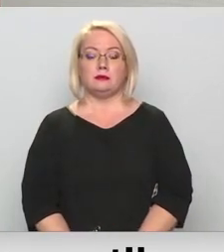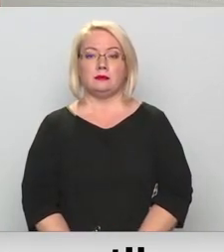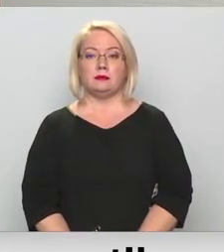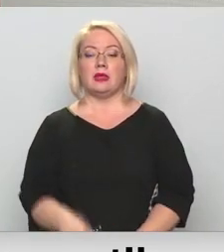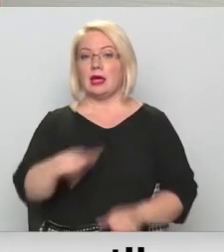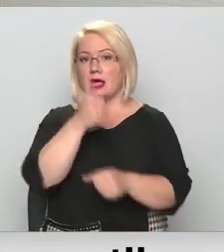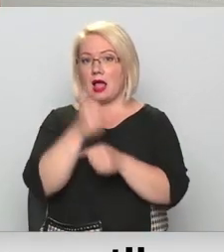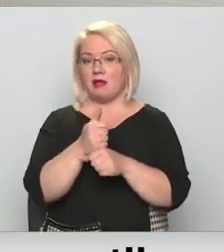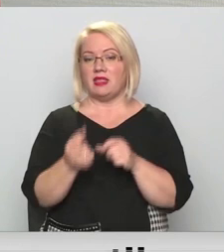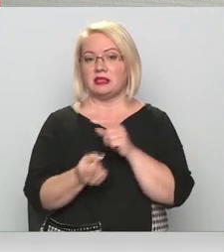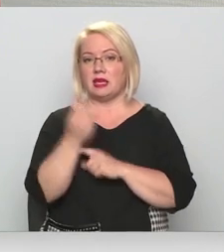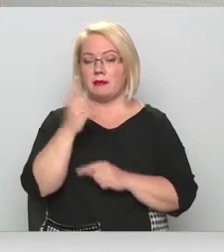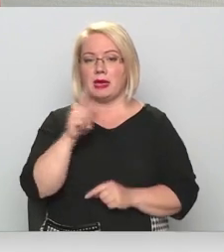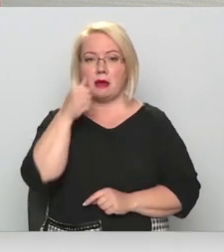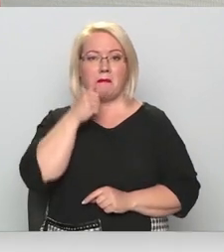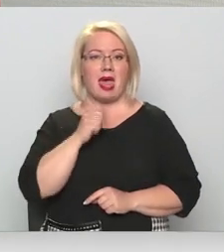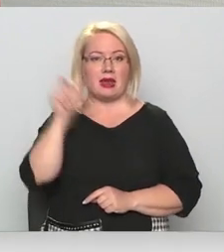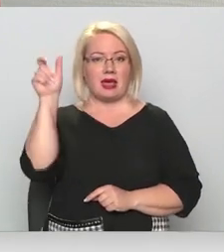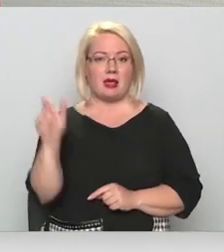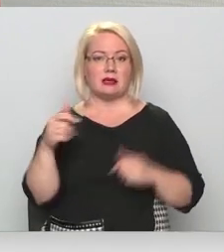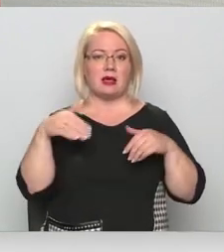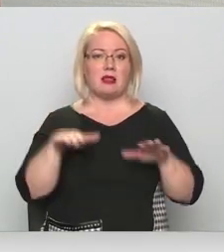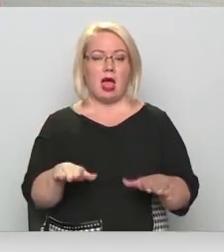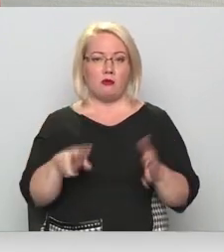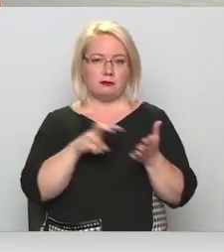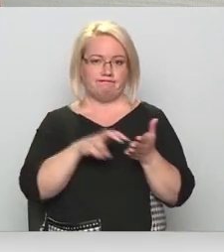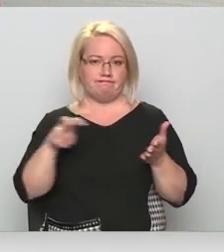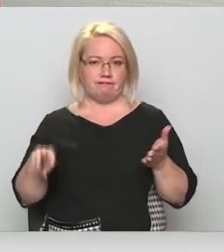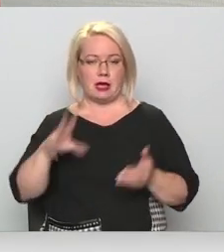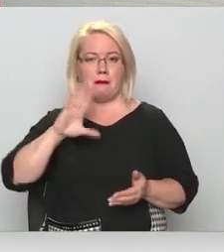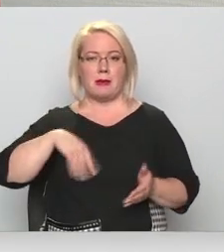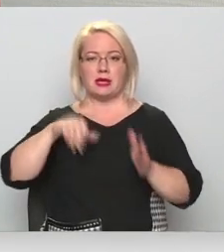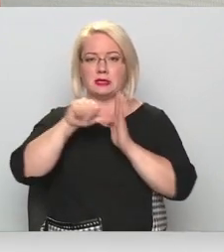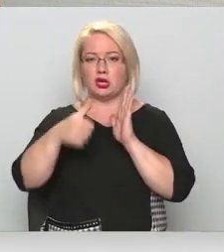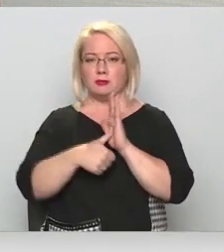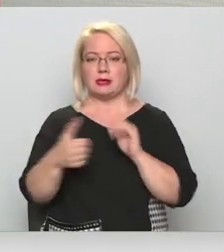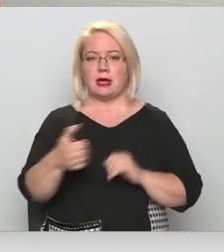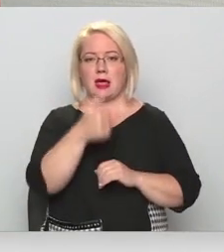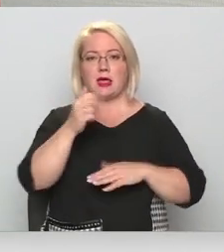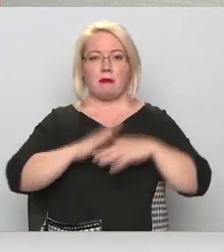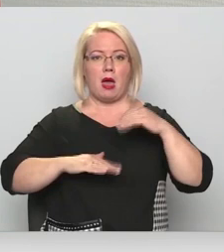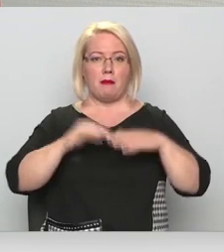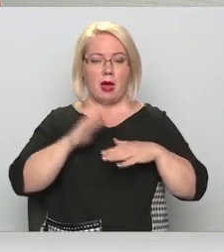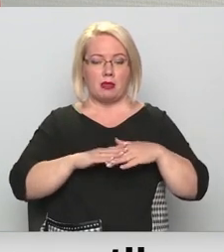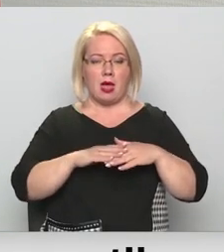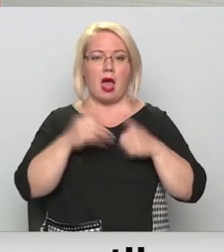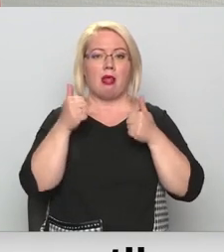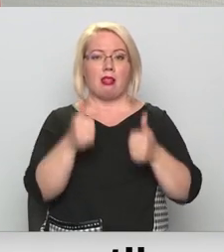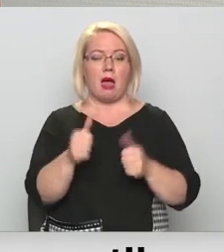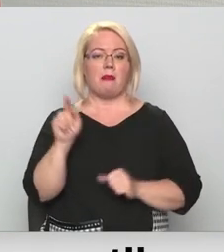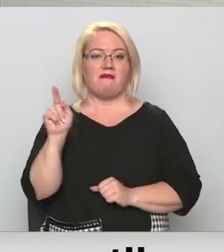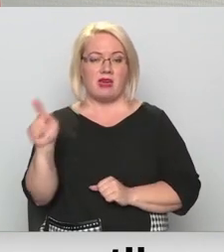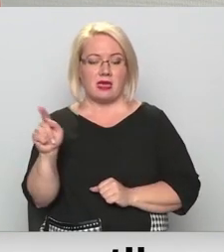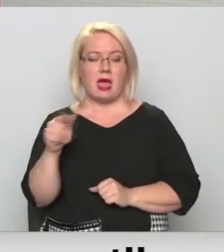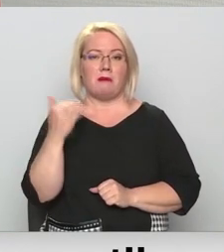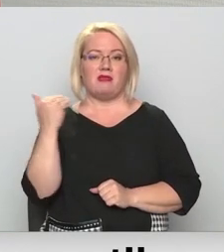Galvenais iemesls ir Angelis Merkeles lēmums noiet no skatuves pēc 16 gadiem amatā. Labi viņai, es teiktu, bet